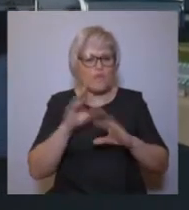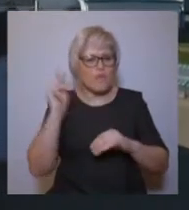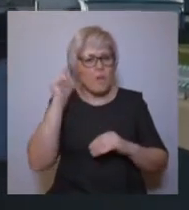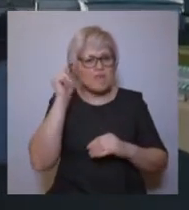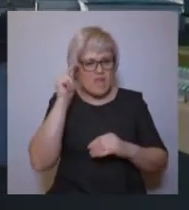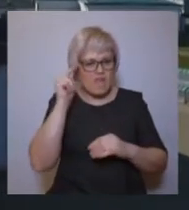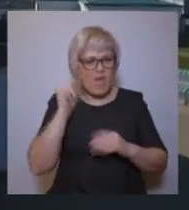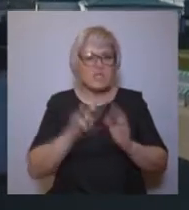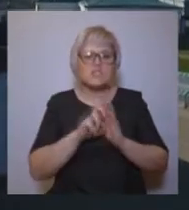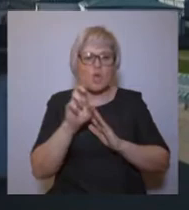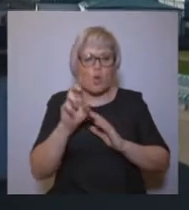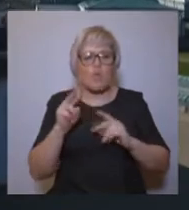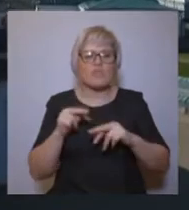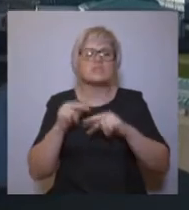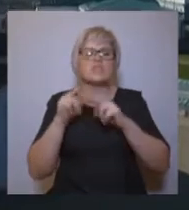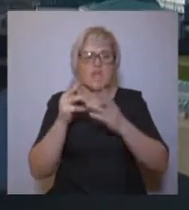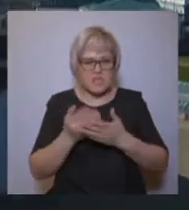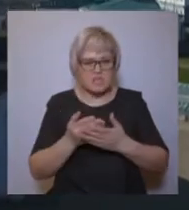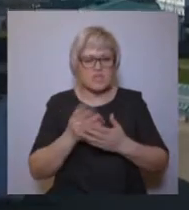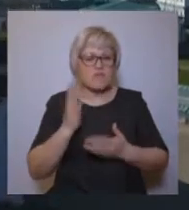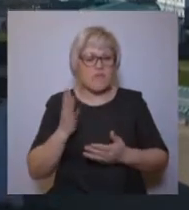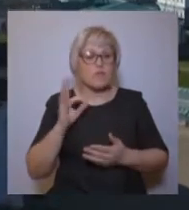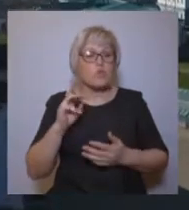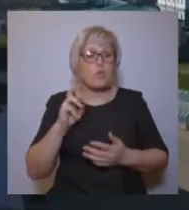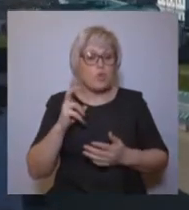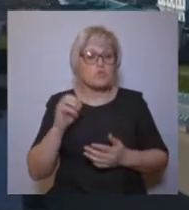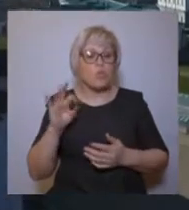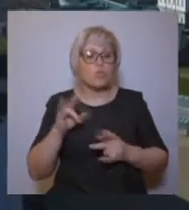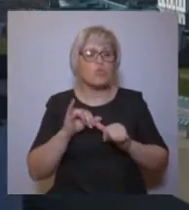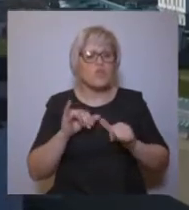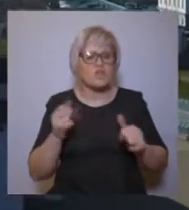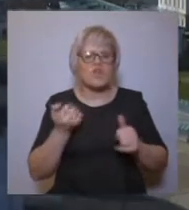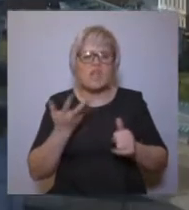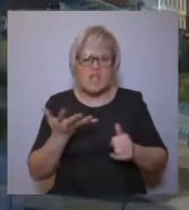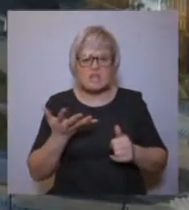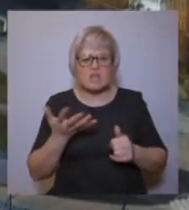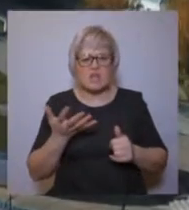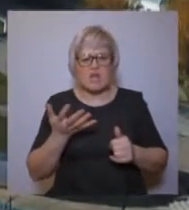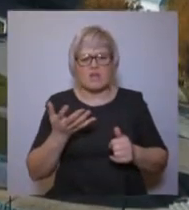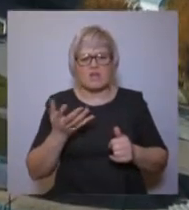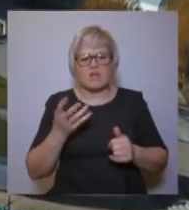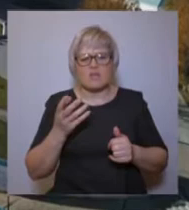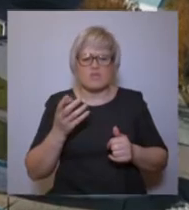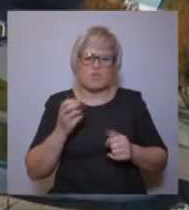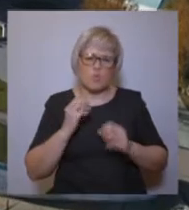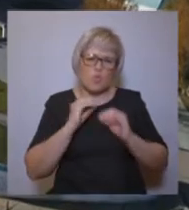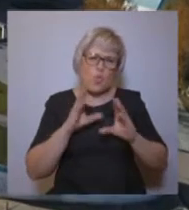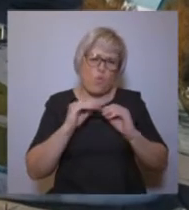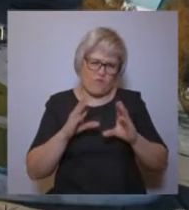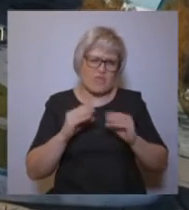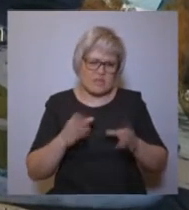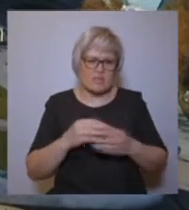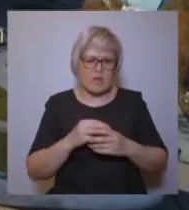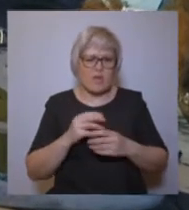сумел поднять на должный уровень духовное образование и церковное строительство. В Тобольске святитель Филофей не только выстроил новый